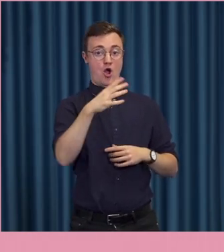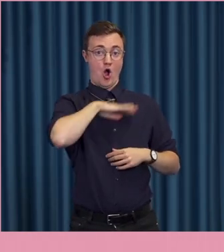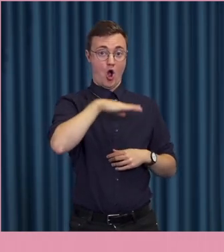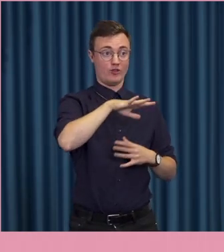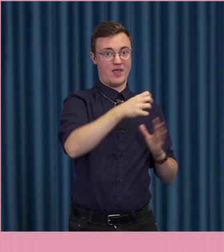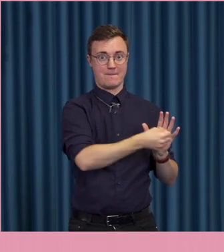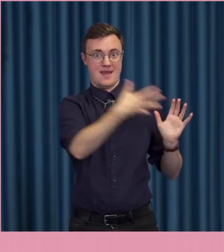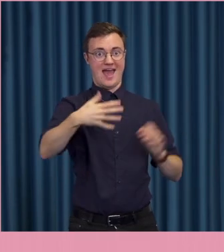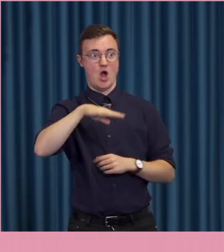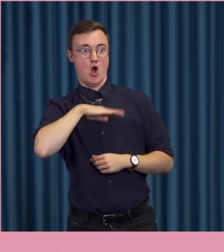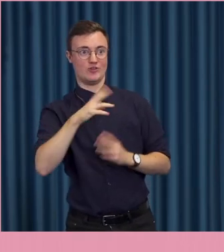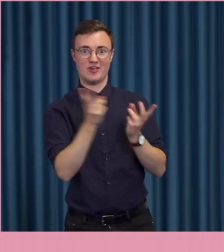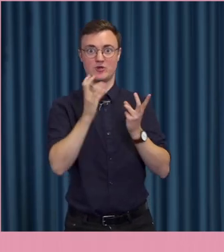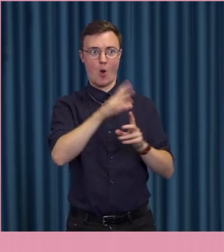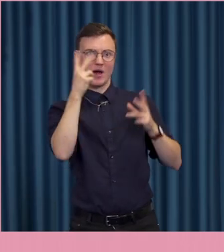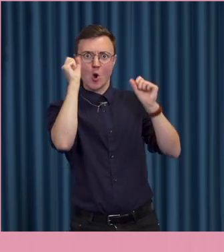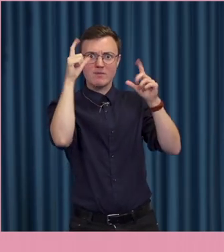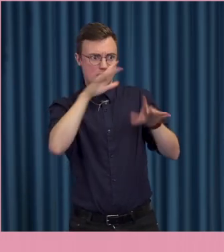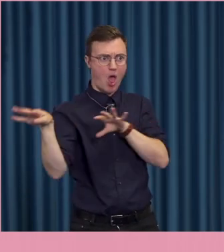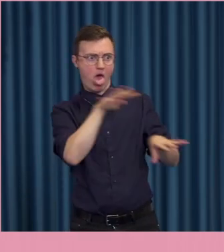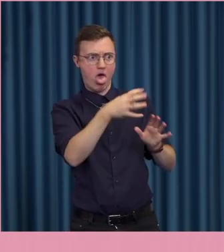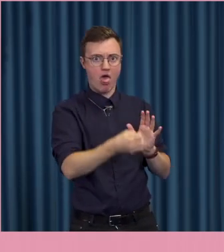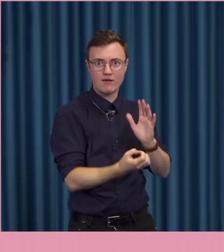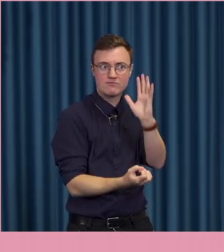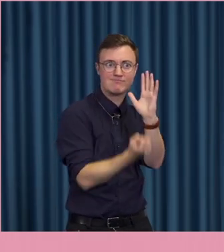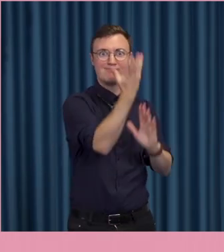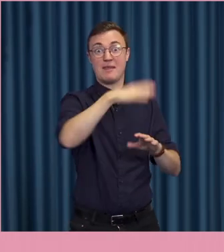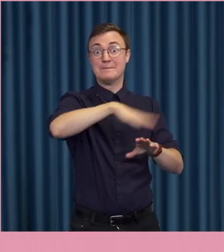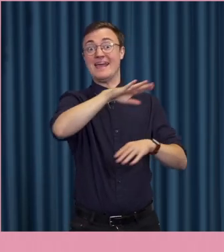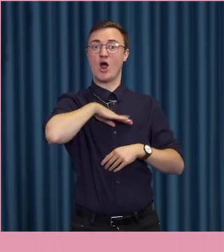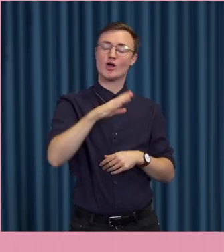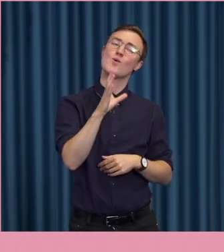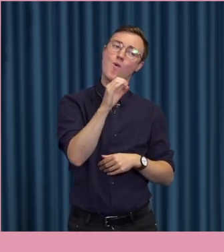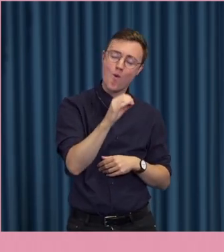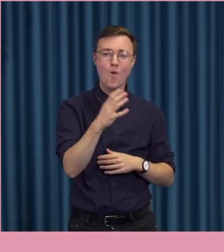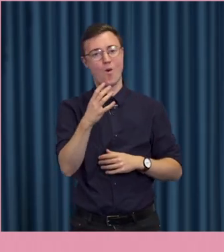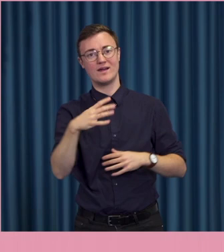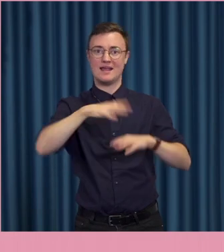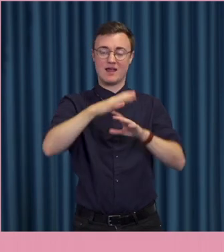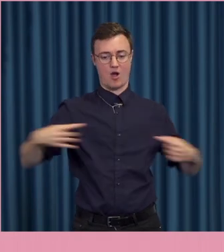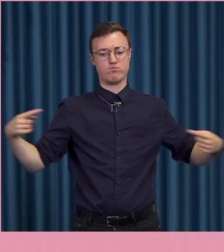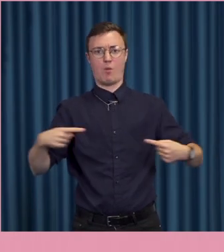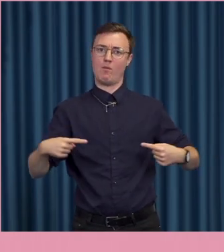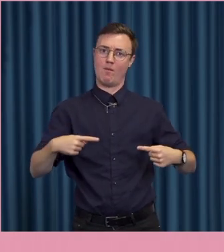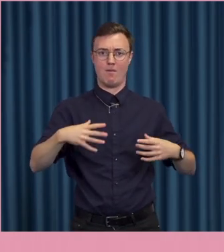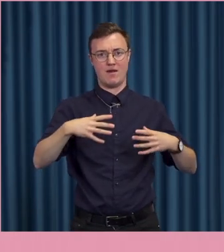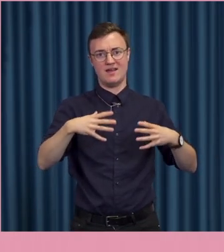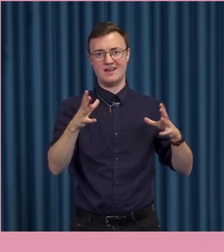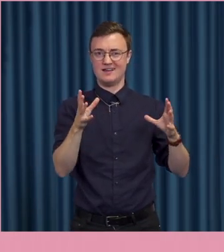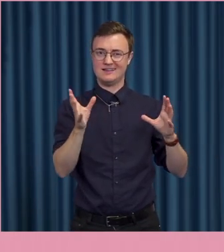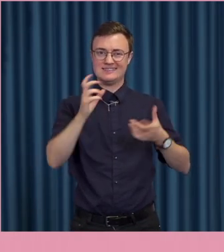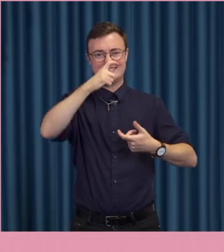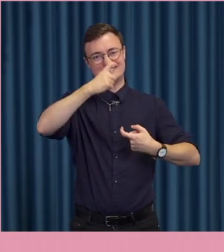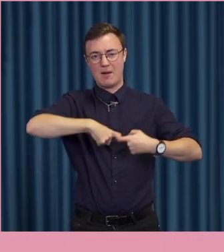exponerar hat så blir det mer. Och så är det ju särskilt i de mer polariserade sammanhangen. Där det finns motståndare.